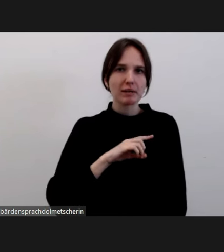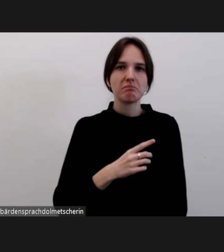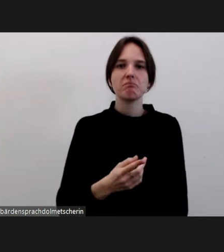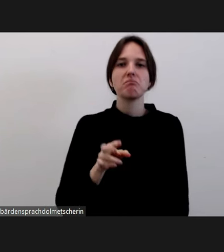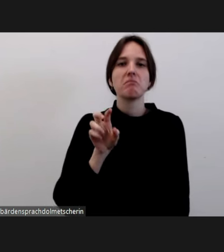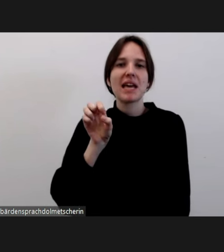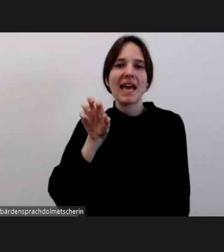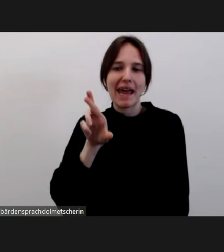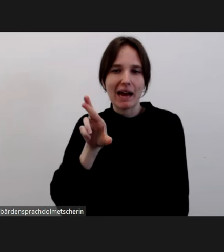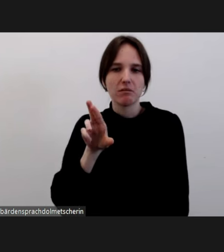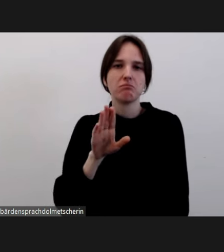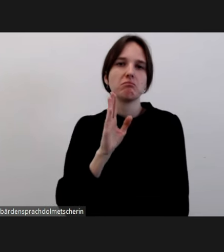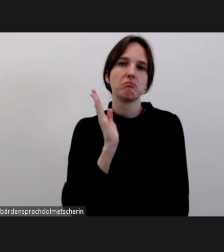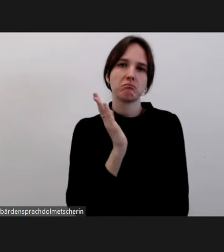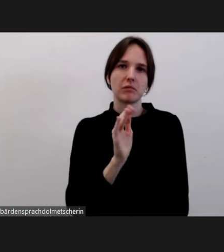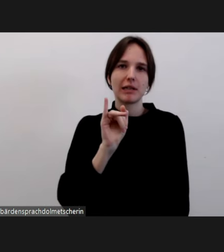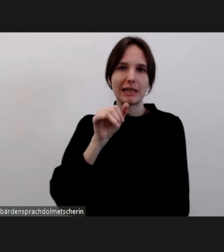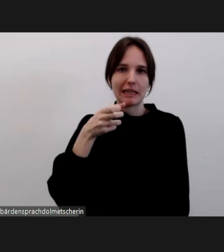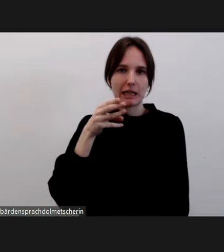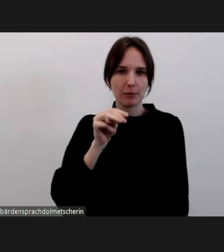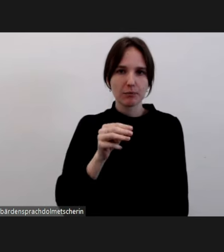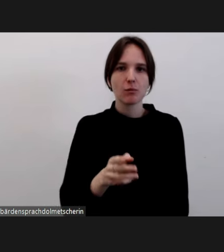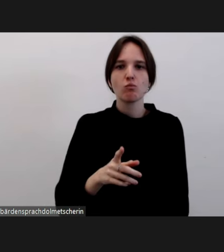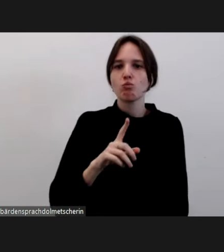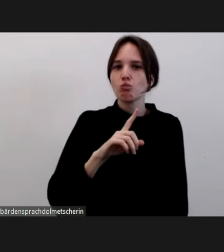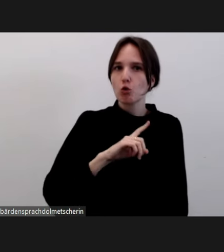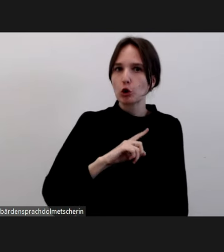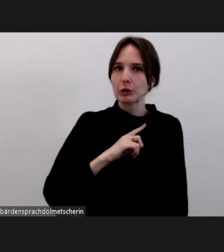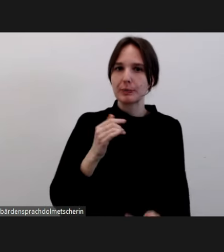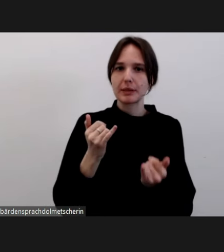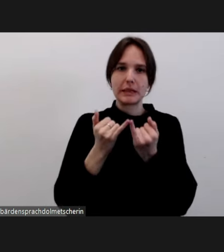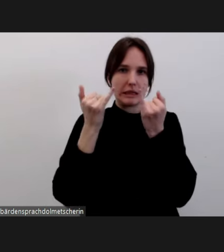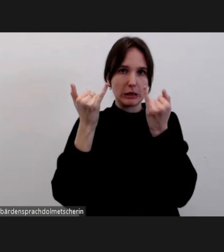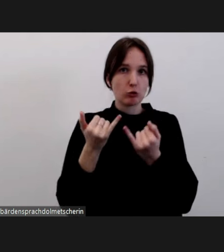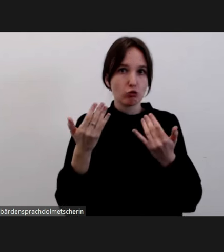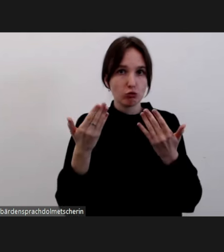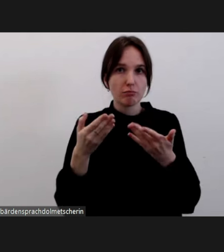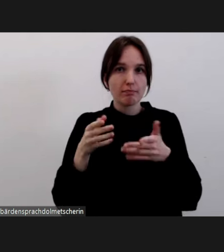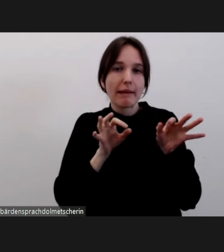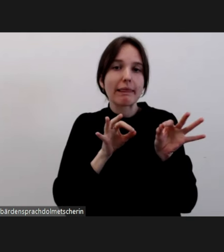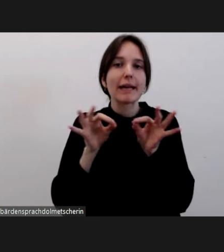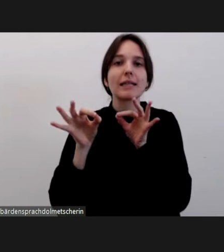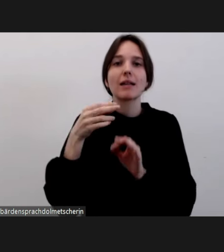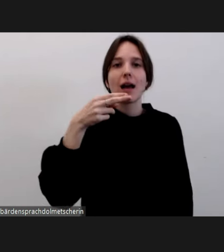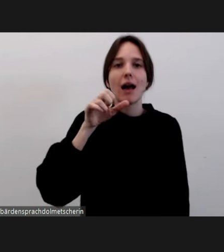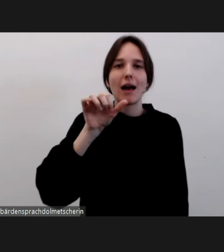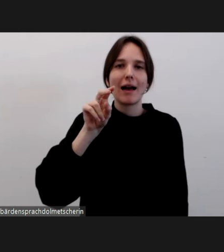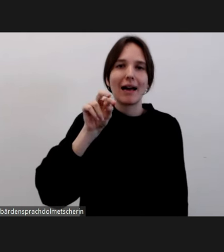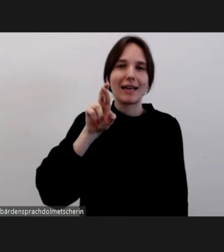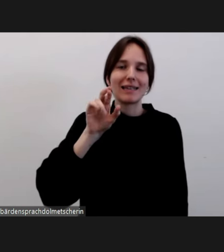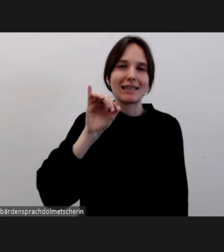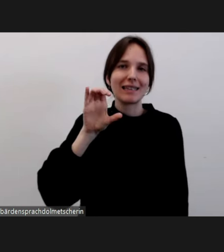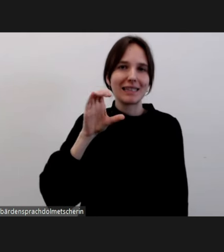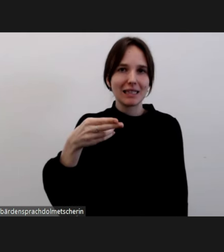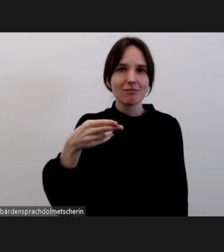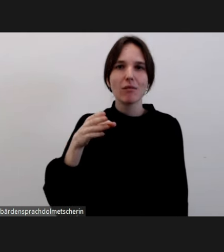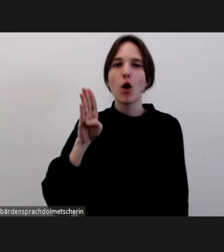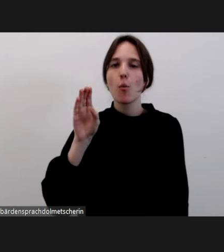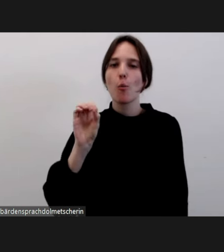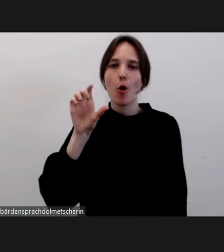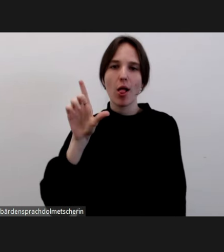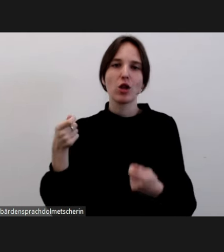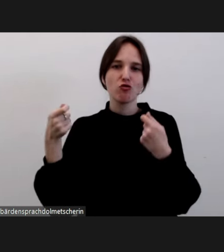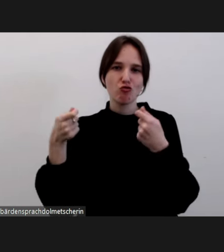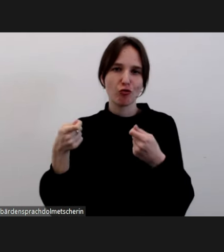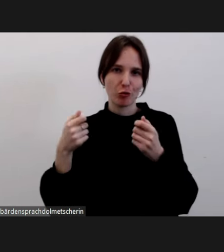-Werner-Institut für Feminismus und Geschlechterdemokratie in der Heinrich-Böll-Stiftung. Besonders begrüßen möchte ich